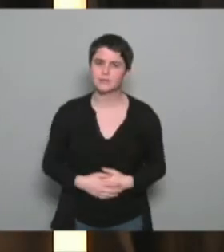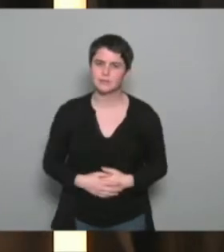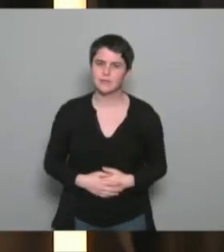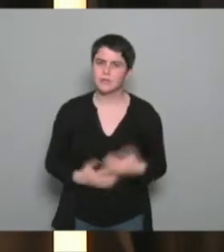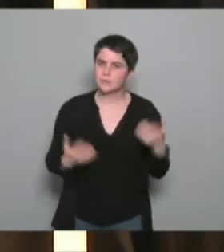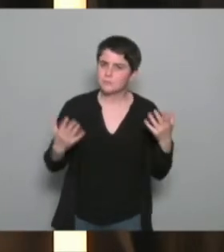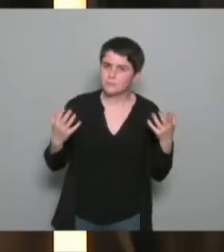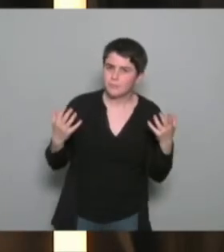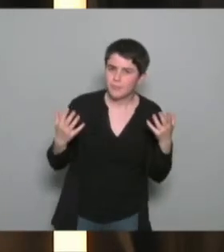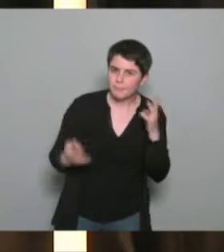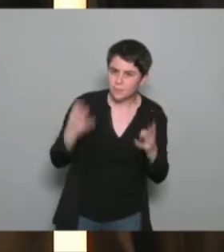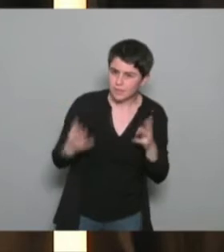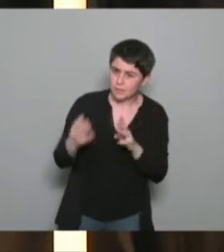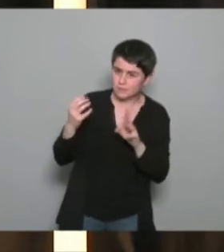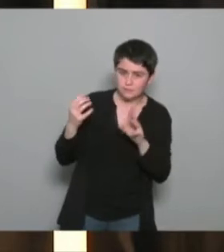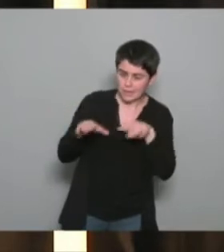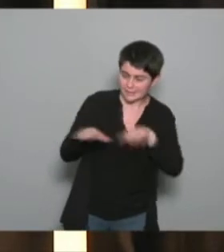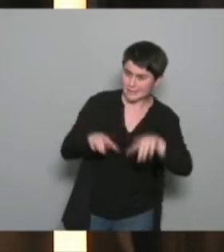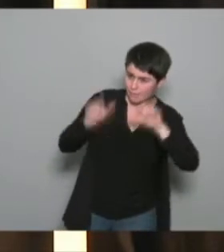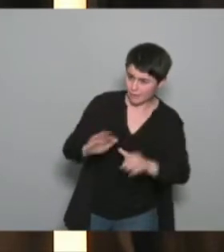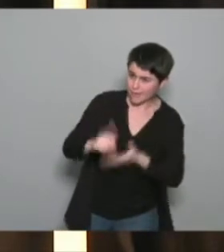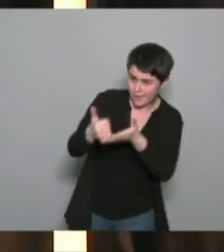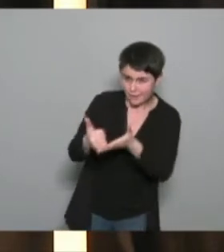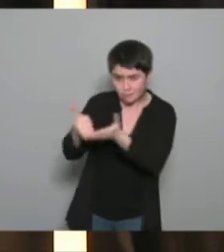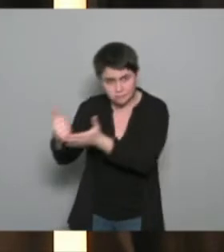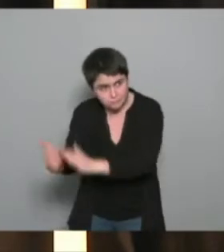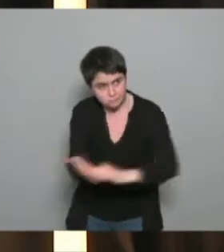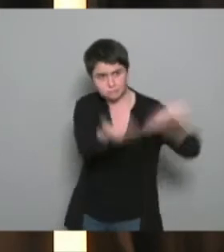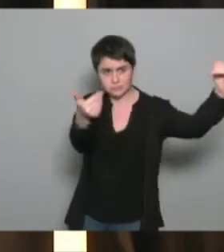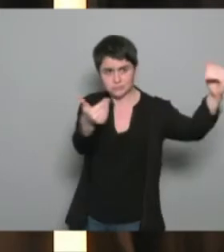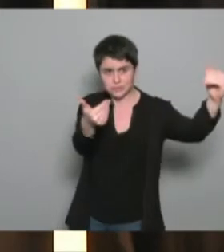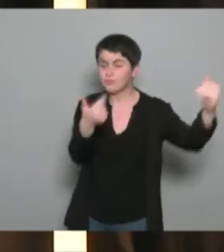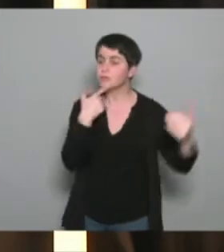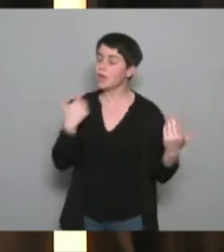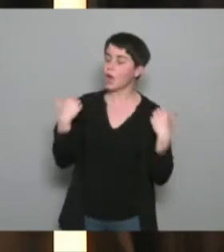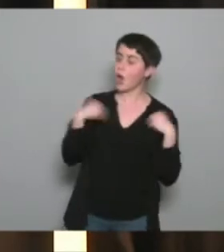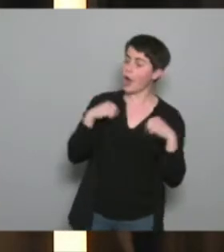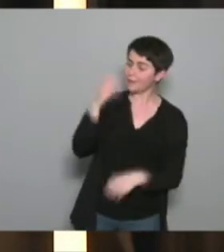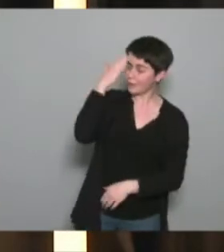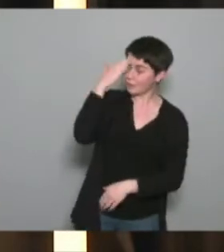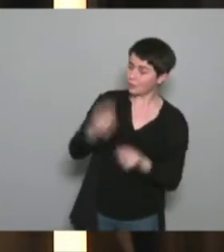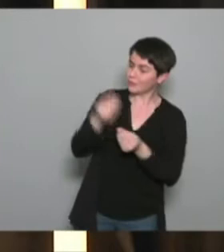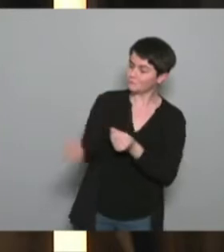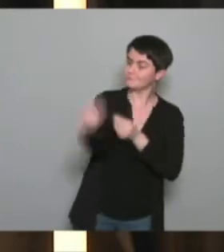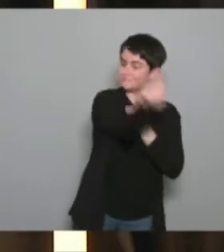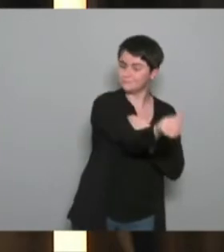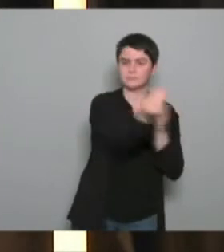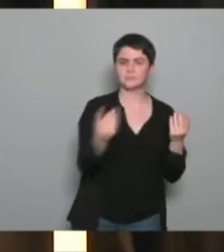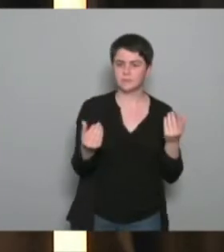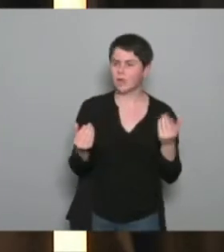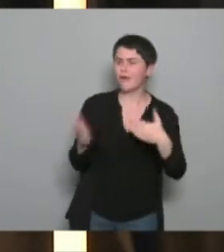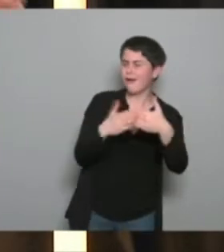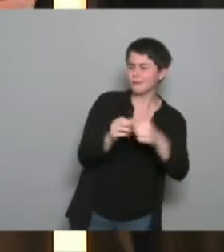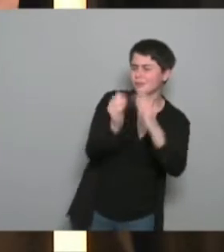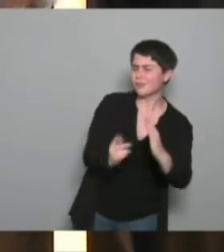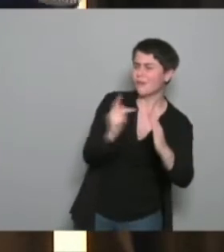dispositif qui permet ça ? Comment se fait le lien ? Est-ce que c'est de dire, voilà, j'ai une adresse pour vous, je schématise, j'ai caricature, j'ai une adresse pour vous, c'est à côté de chez